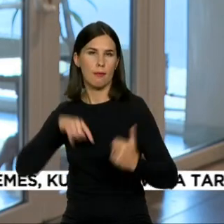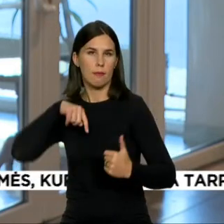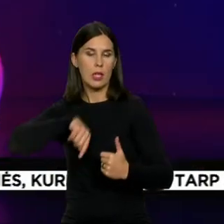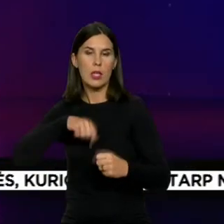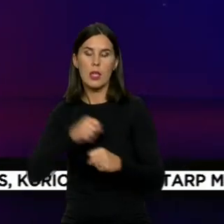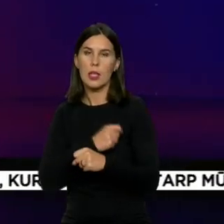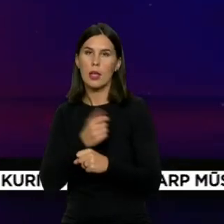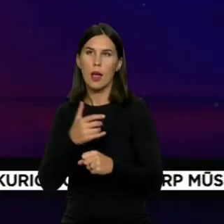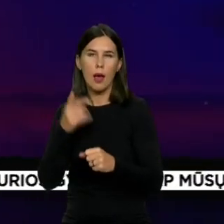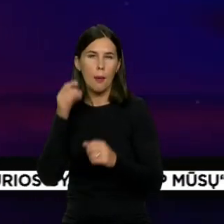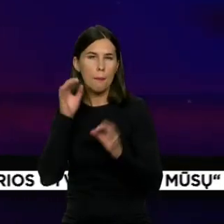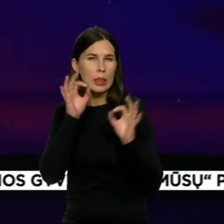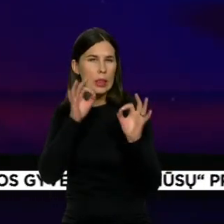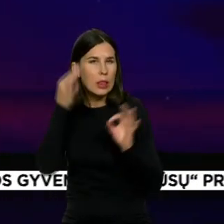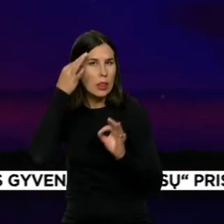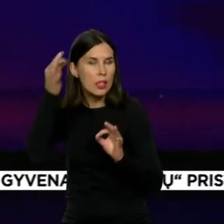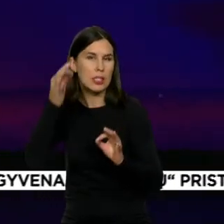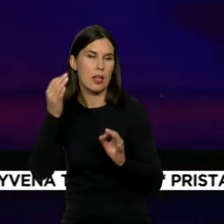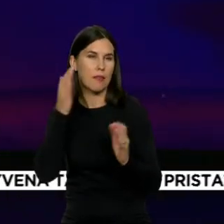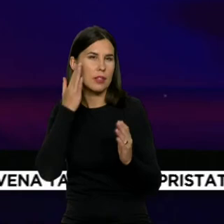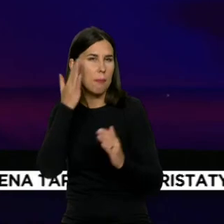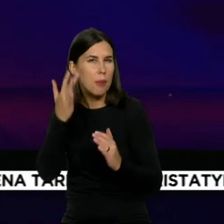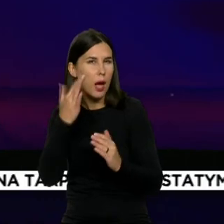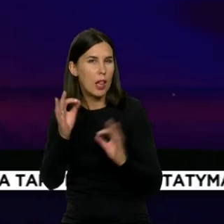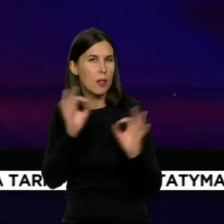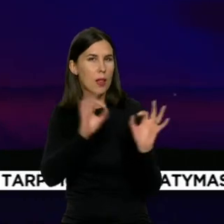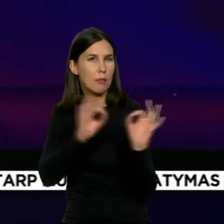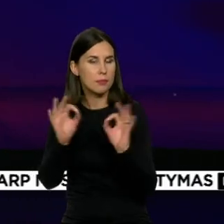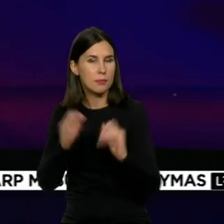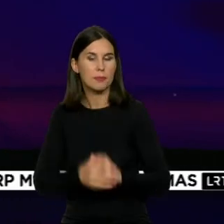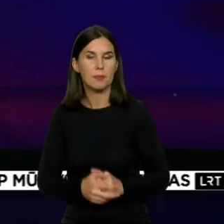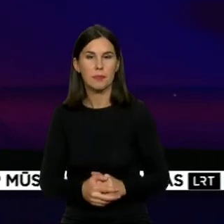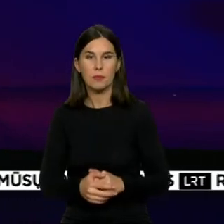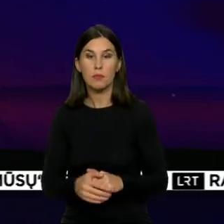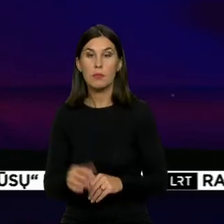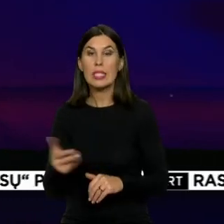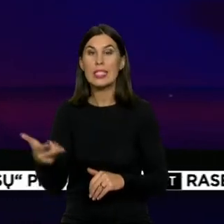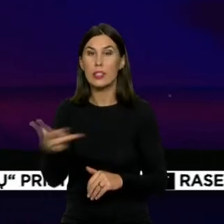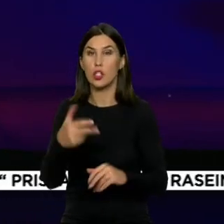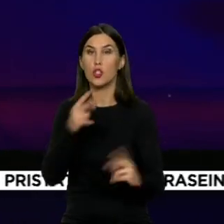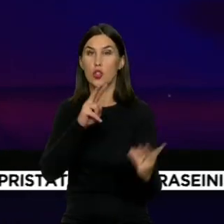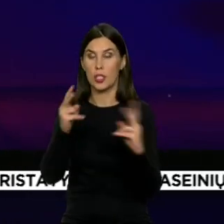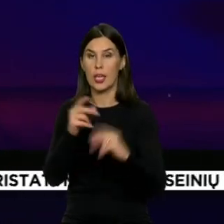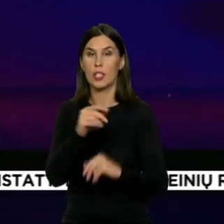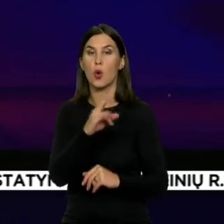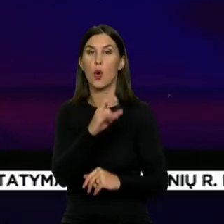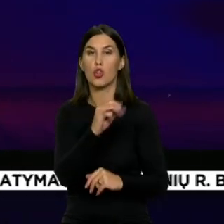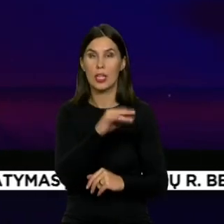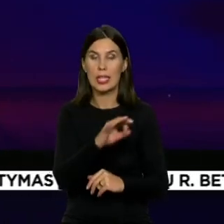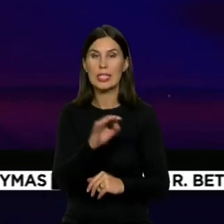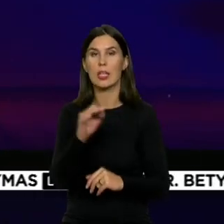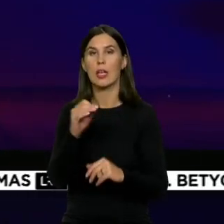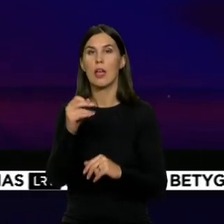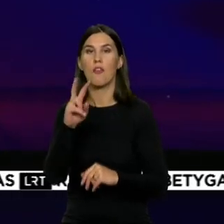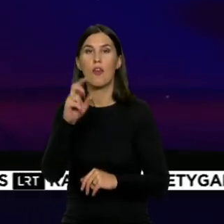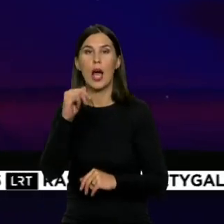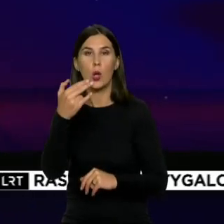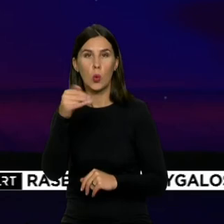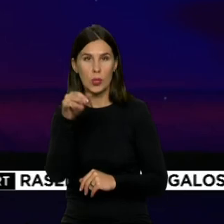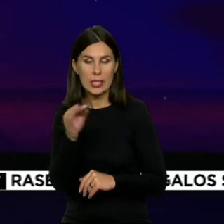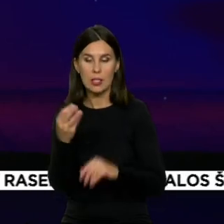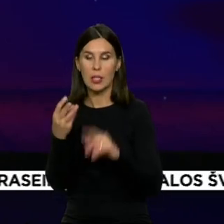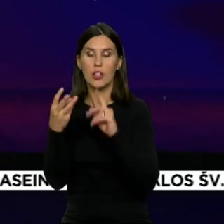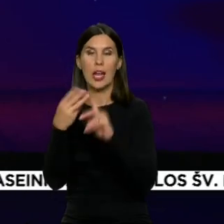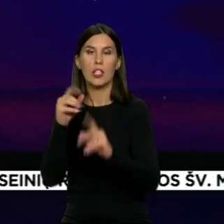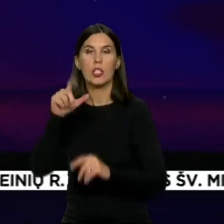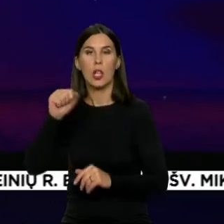kiekvieną judesį. Carmen milimuosius bei kitus veikėjus ikūnis trišokėjai – Pijus Ožalas, Vajūnas Svaliūnas ir Simonas